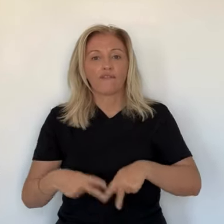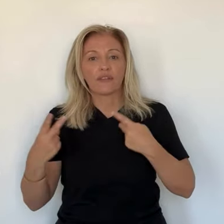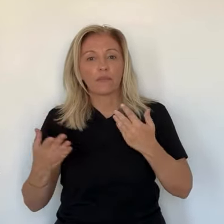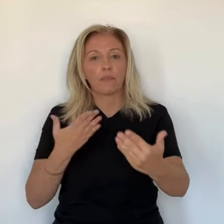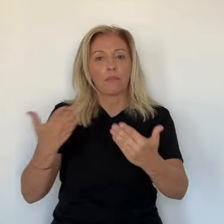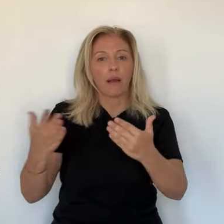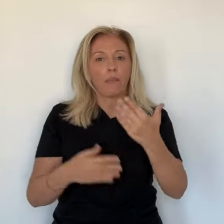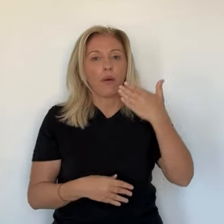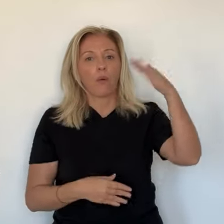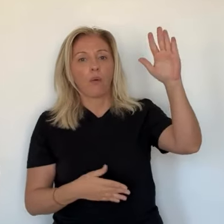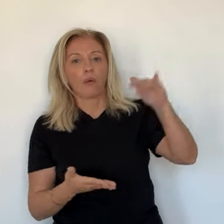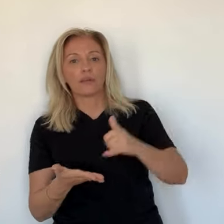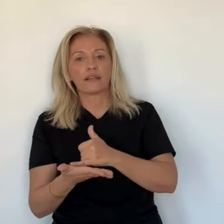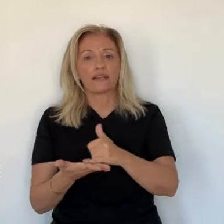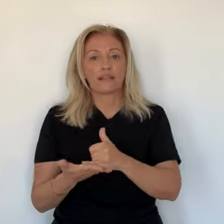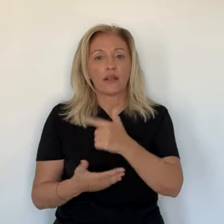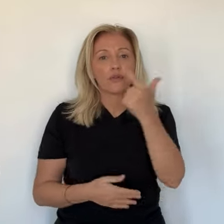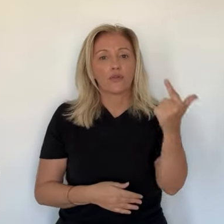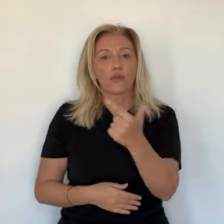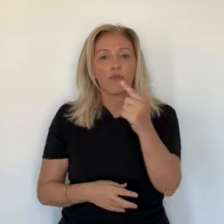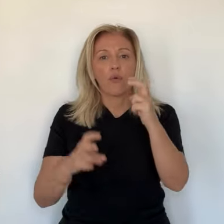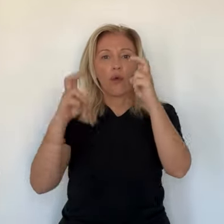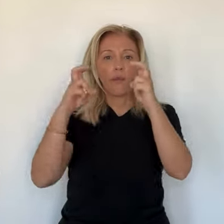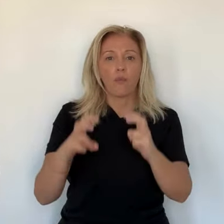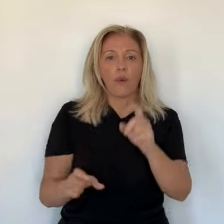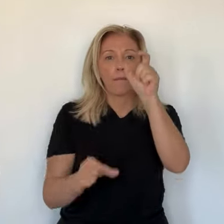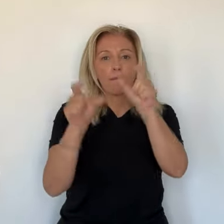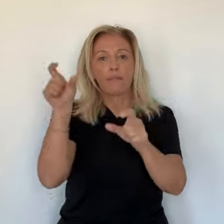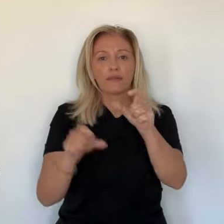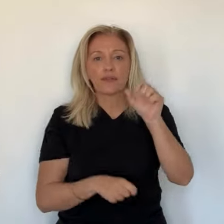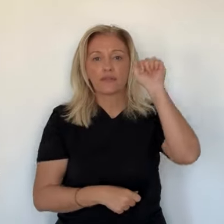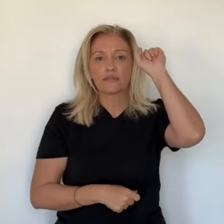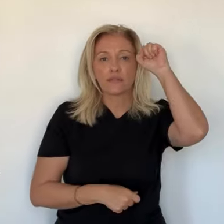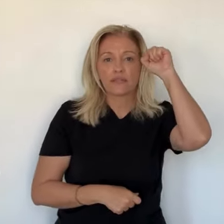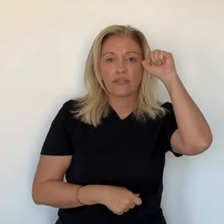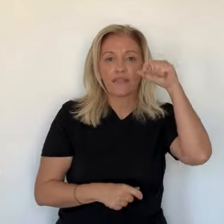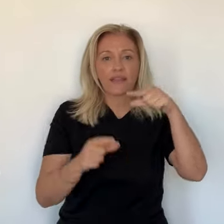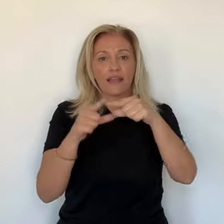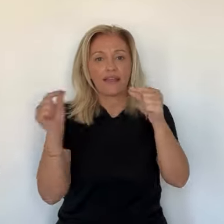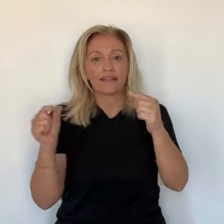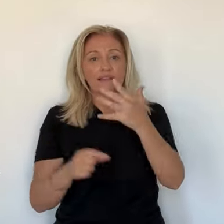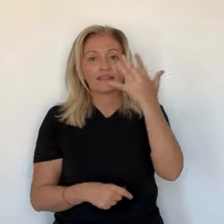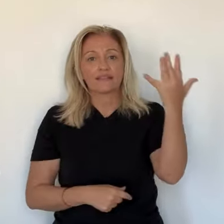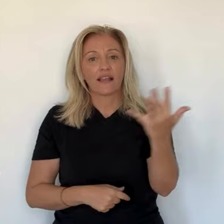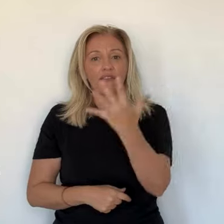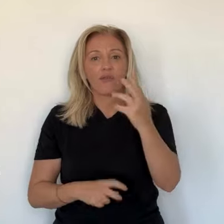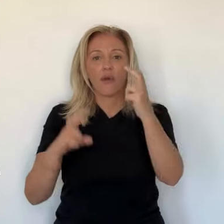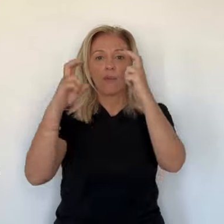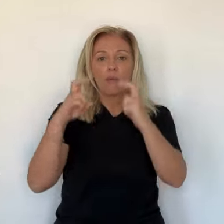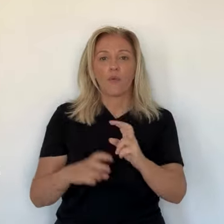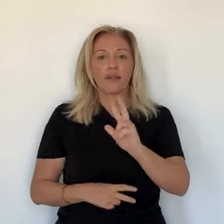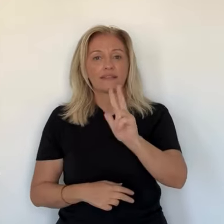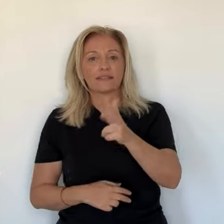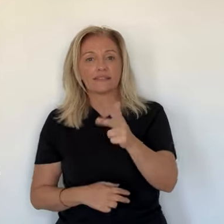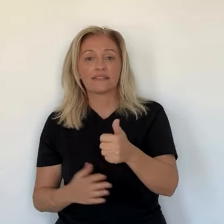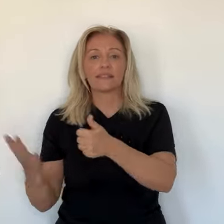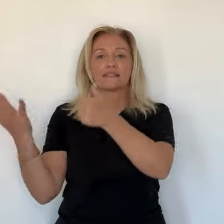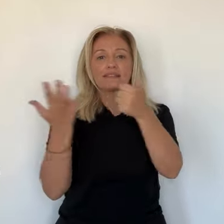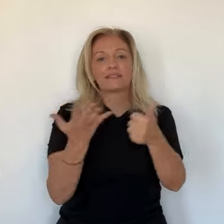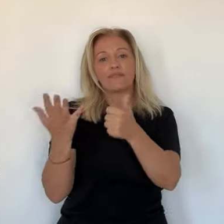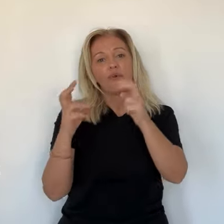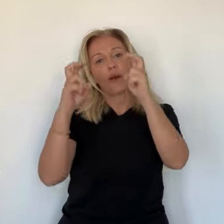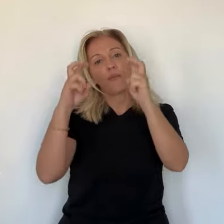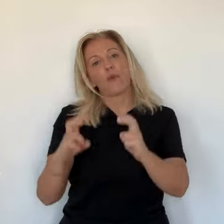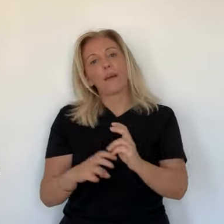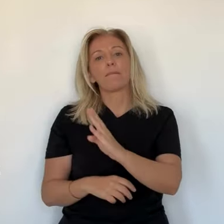très dynamique sur le sol de migratoire. La Corse, plus montagneuse, est également de loin la moins densément peuplée. Deux fois moins environ que la